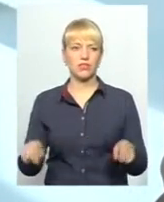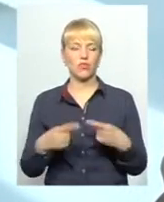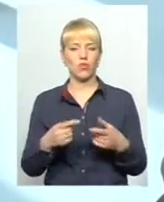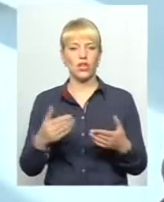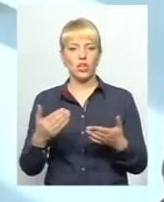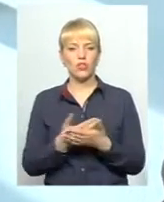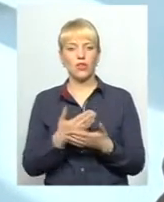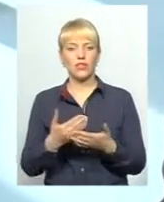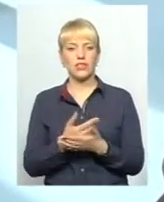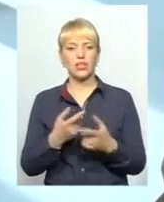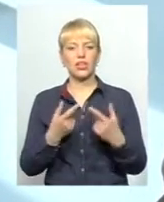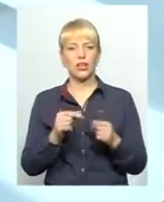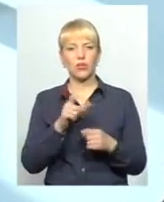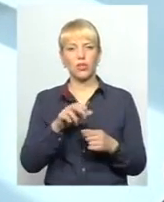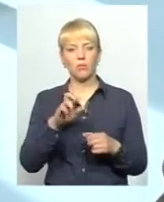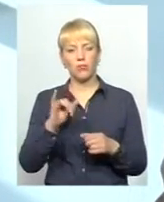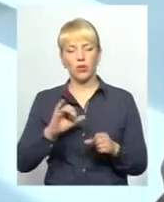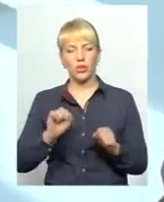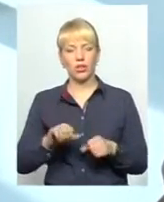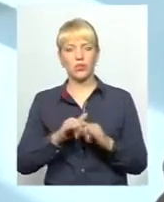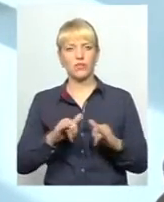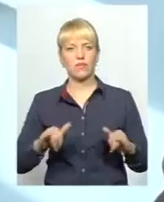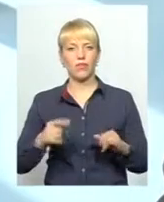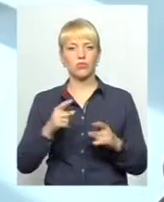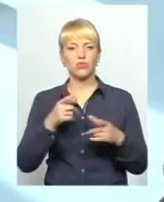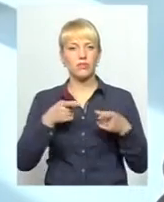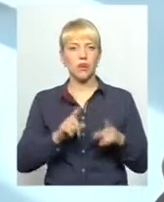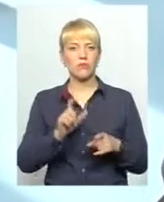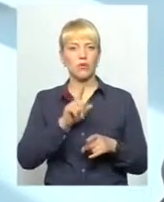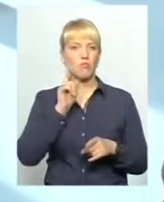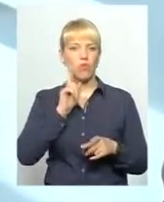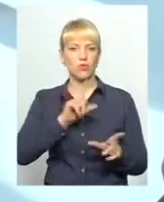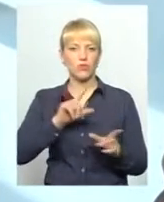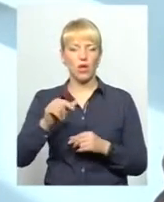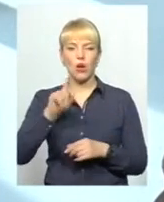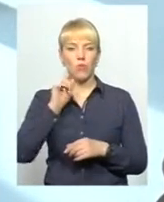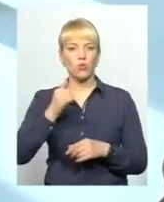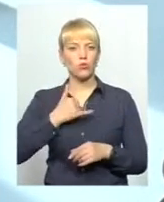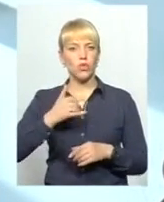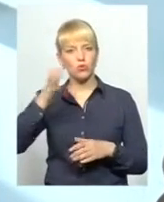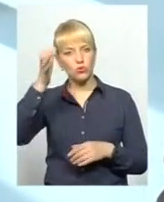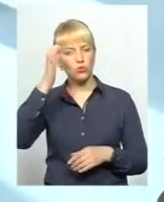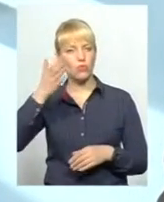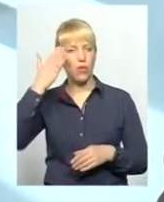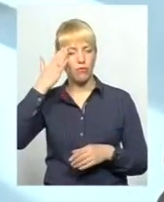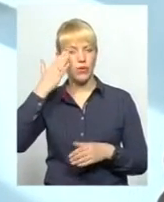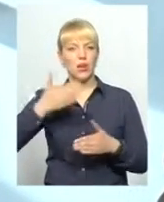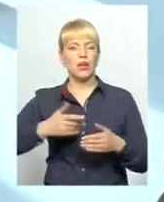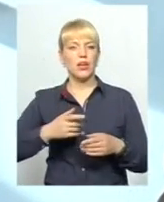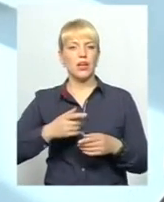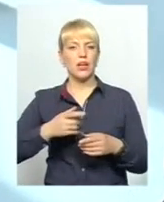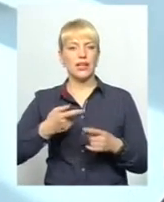інкумбатори, де б люди могли розвиватися. Тому що, насправді, виїжджає молодь. Молодь в нас розумна, молодь в активна. Це ІТ